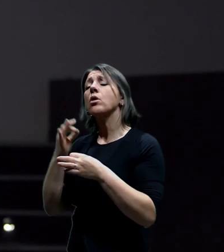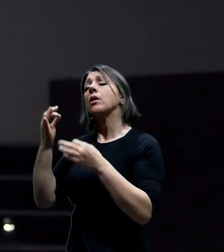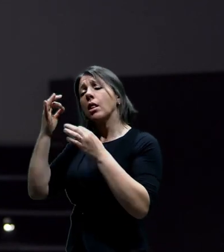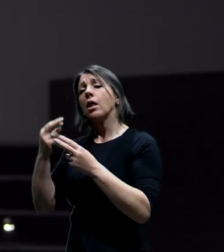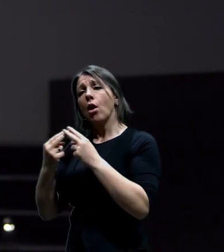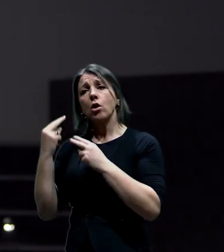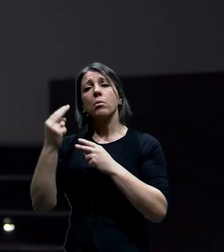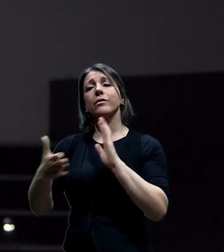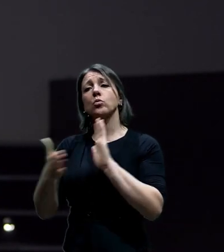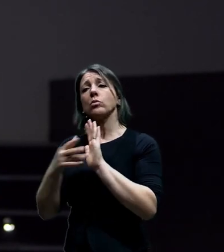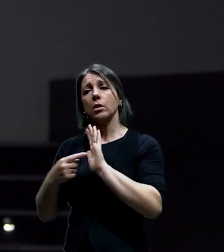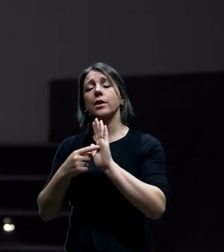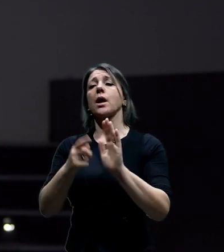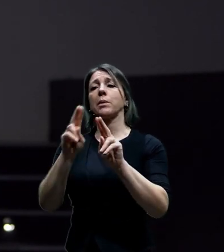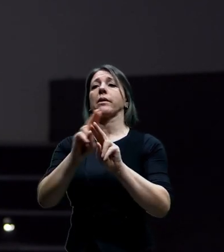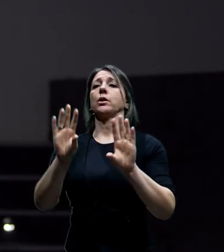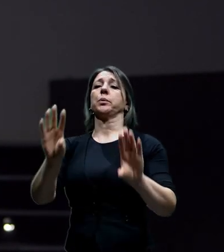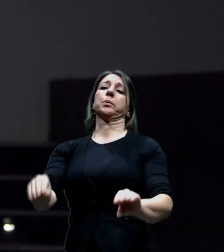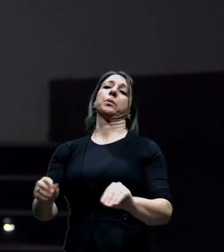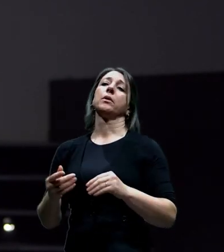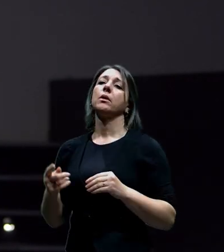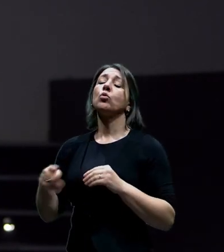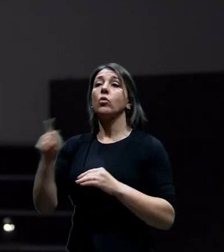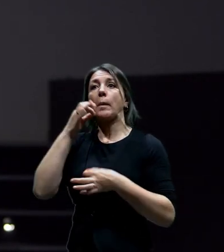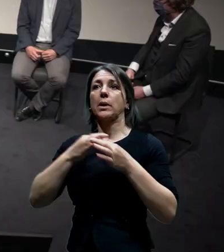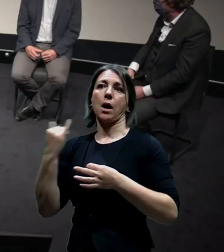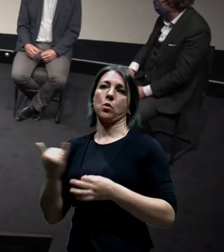nějaké vyjádření, abychom uspokojili naše diváky.